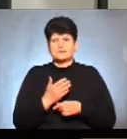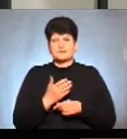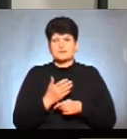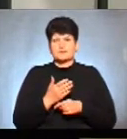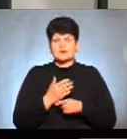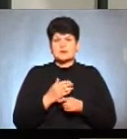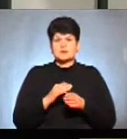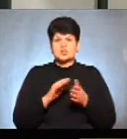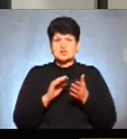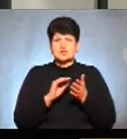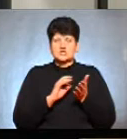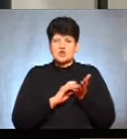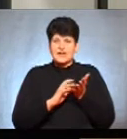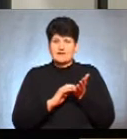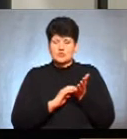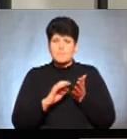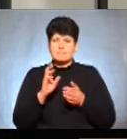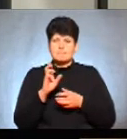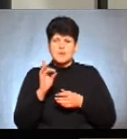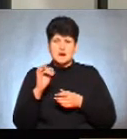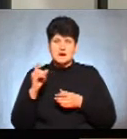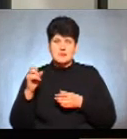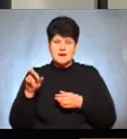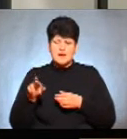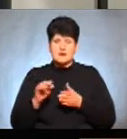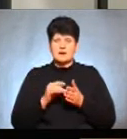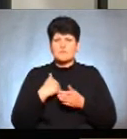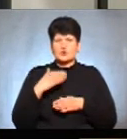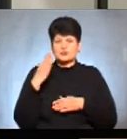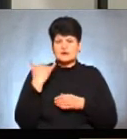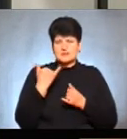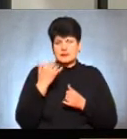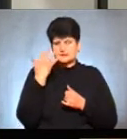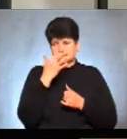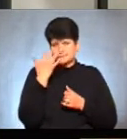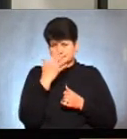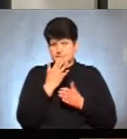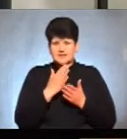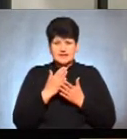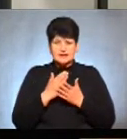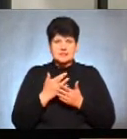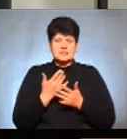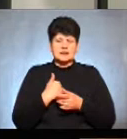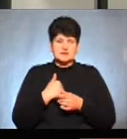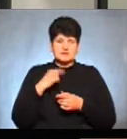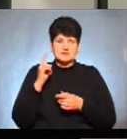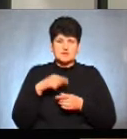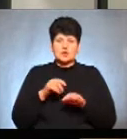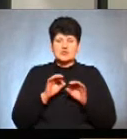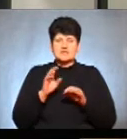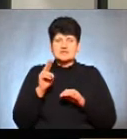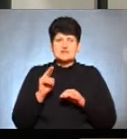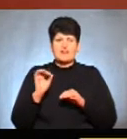зі шрифтом Брайля, тобто, відповідно, ця можливість проголосувати для слабозорих є, наскільки мені відомо, роз'яснення ЦВК,